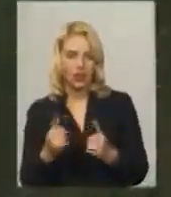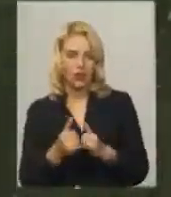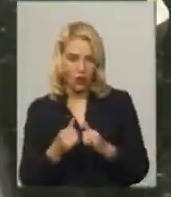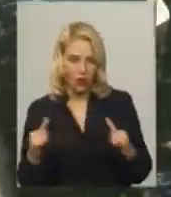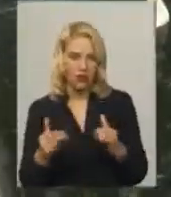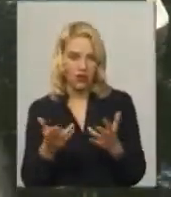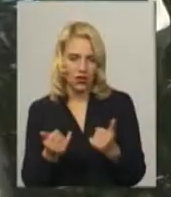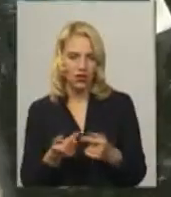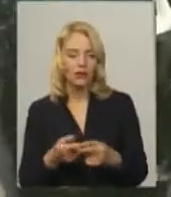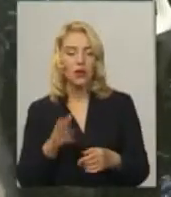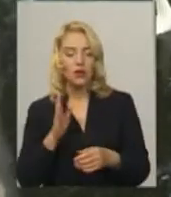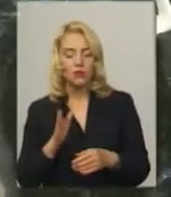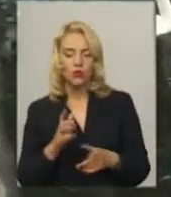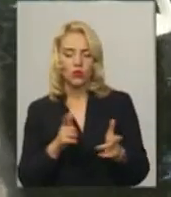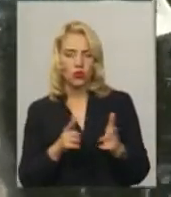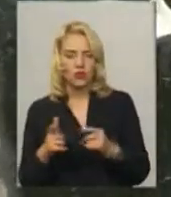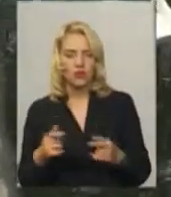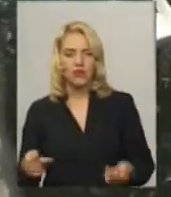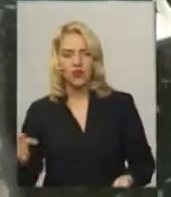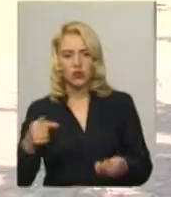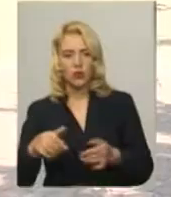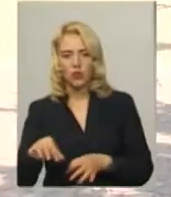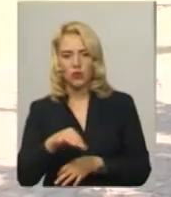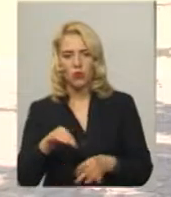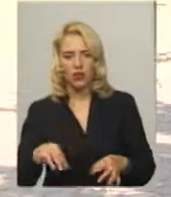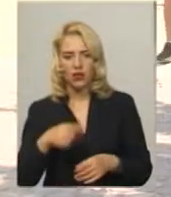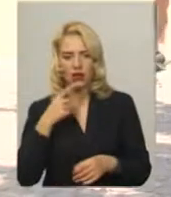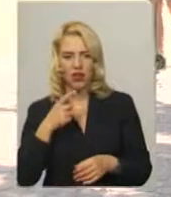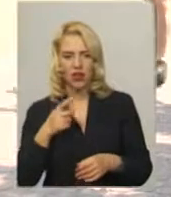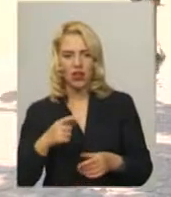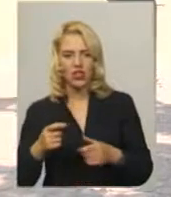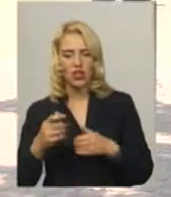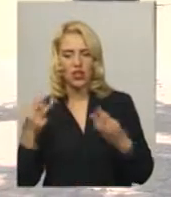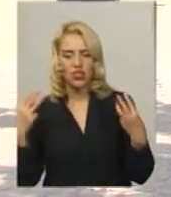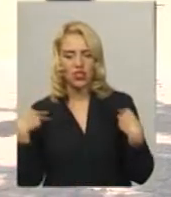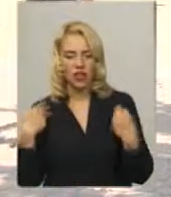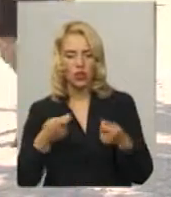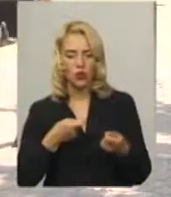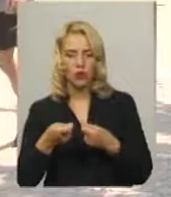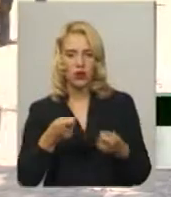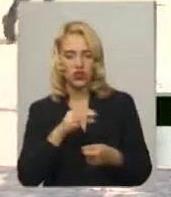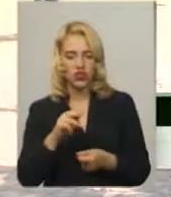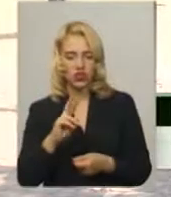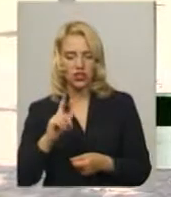ЖКГ готуватимуть відповідний проєкт, каже начальник управління Василь Новачок. У управління ЖКГ буде